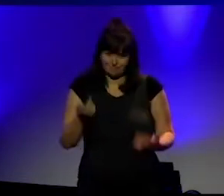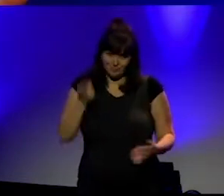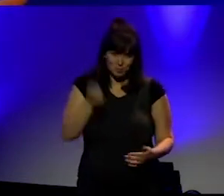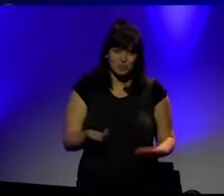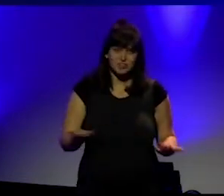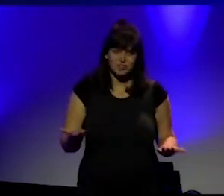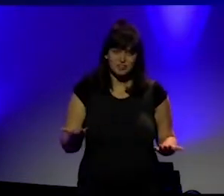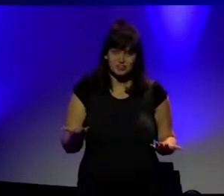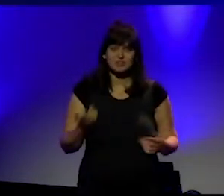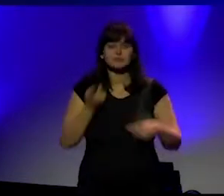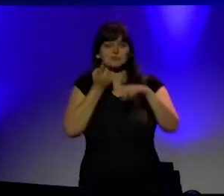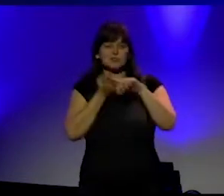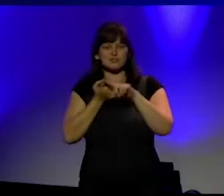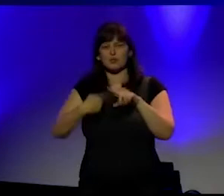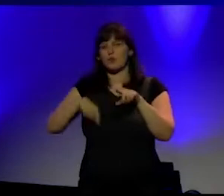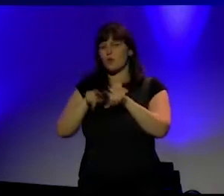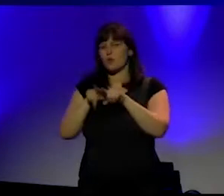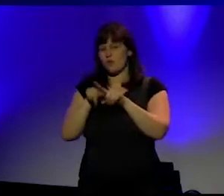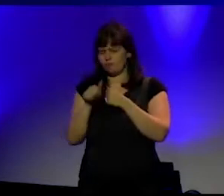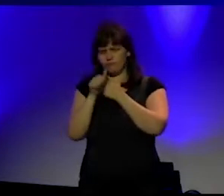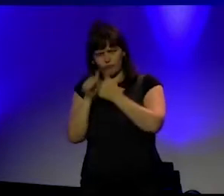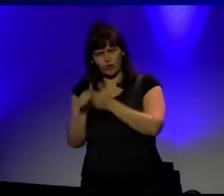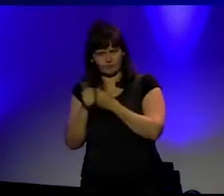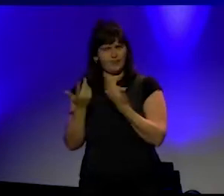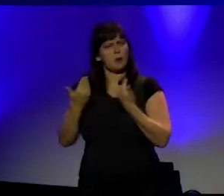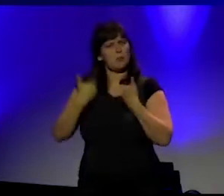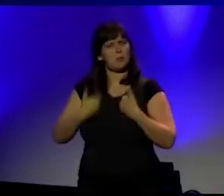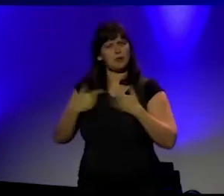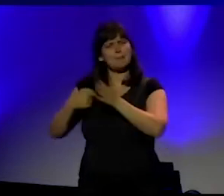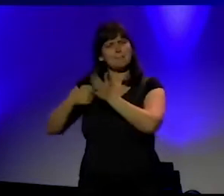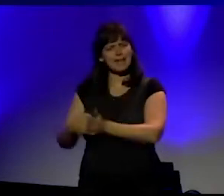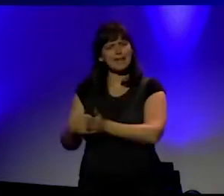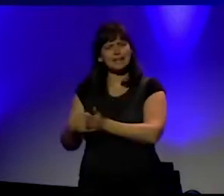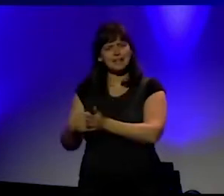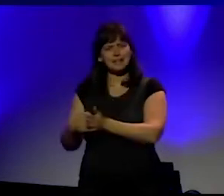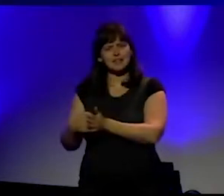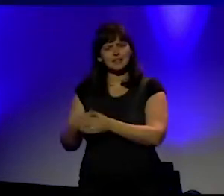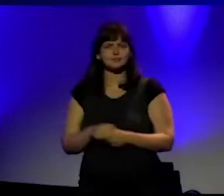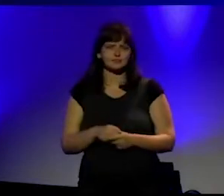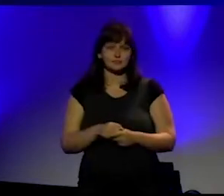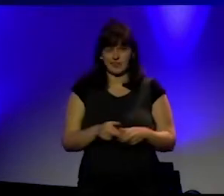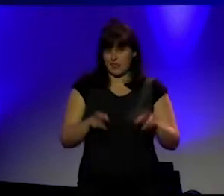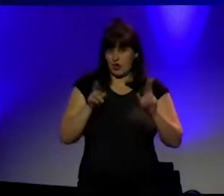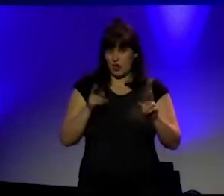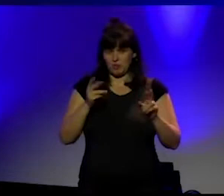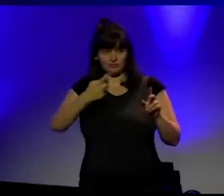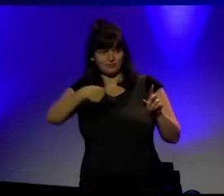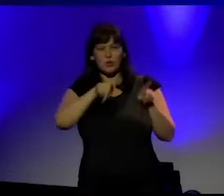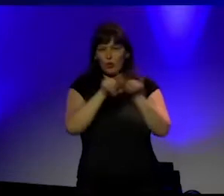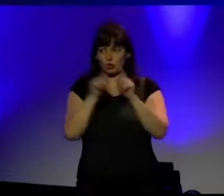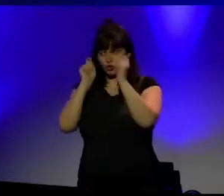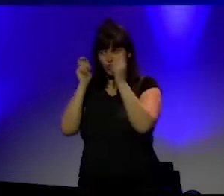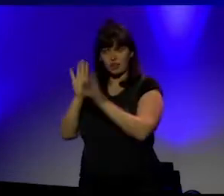En we houden ons aan, het is onze burgerplicht. En ik hoop dat we met ons alle studenten in kluis